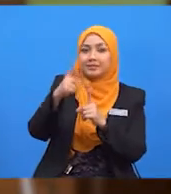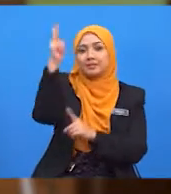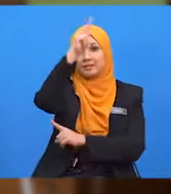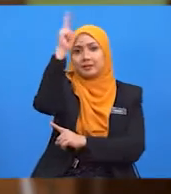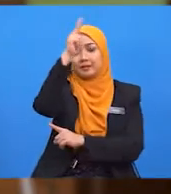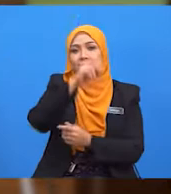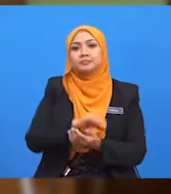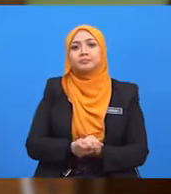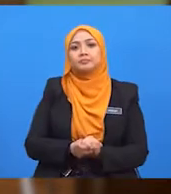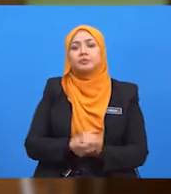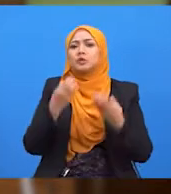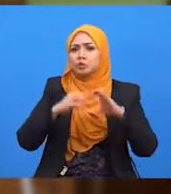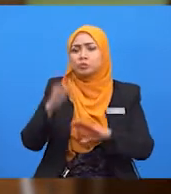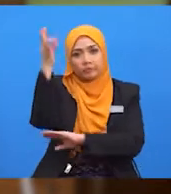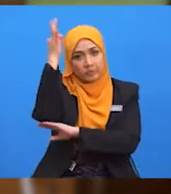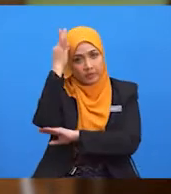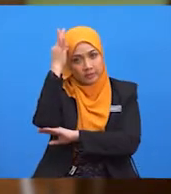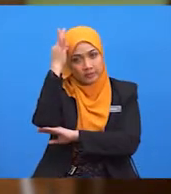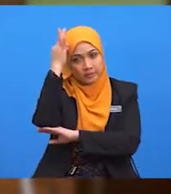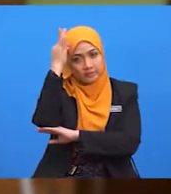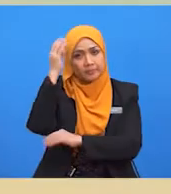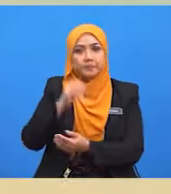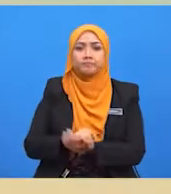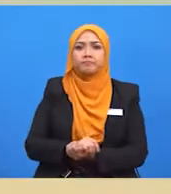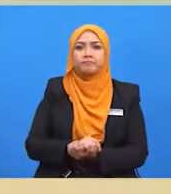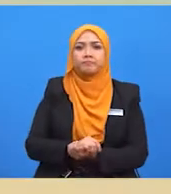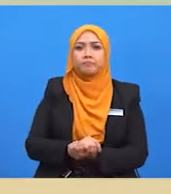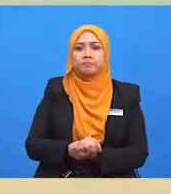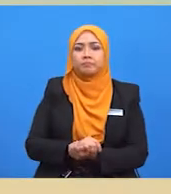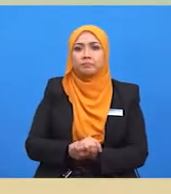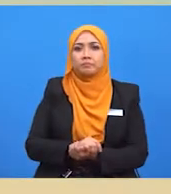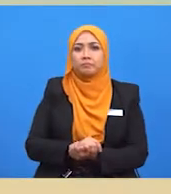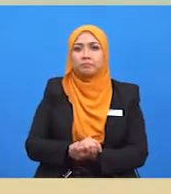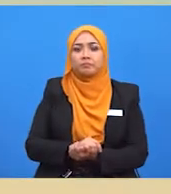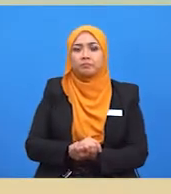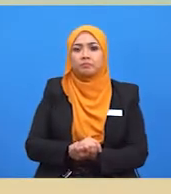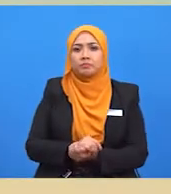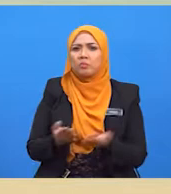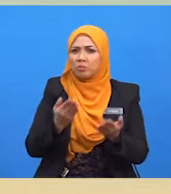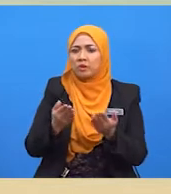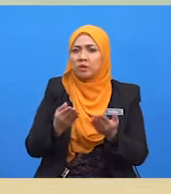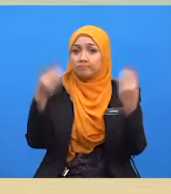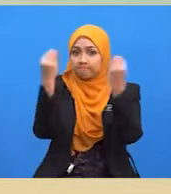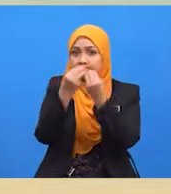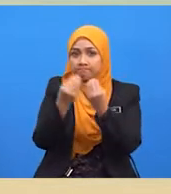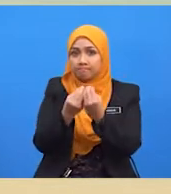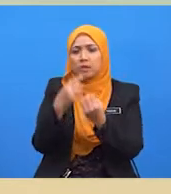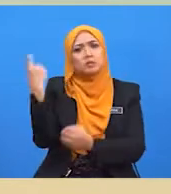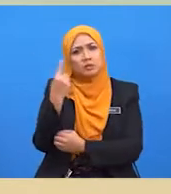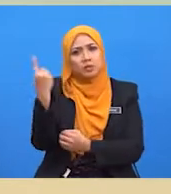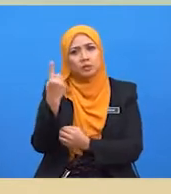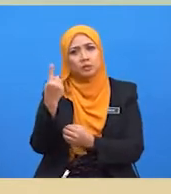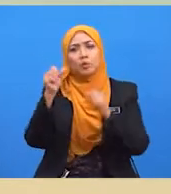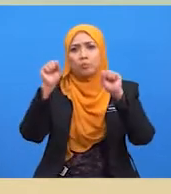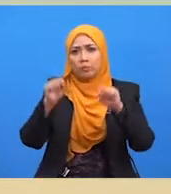Pelajar-pelajar cuba fikirkan, adakah mekanisme terif selalunya